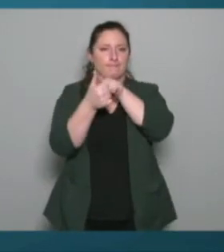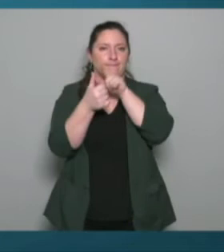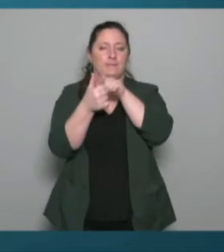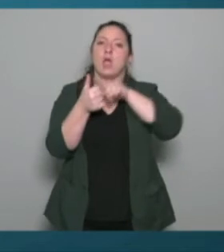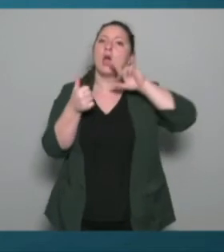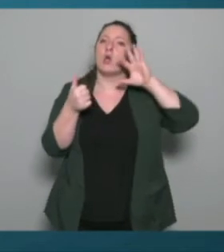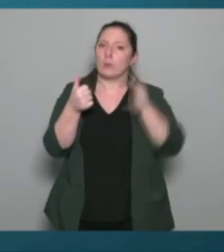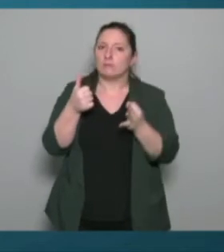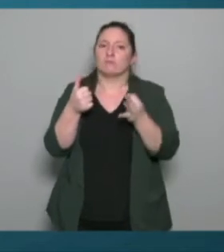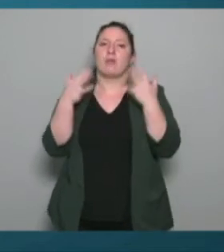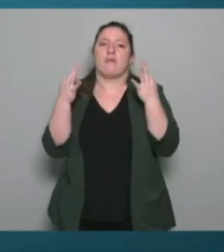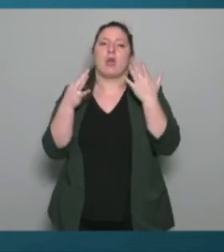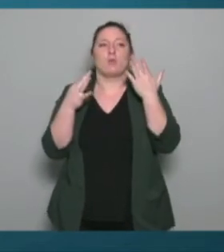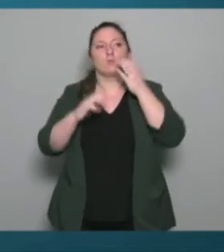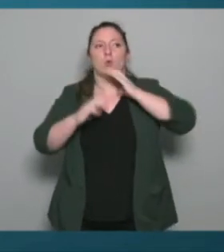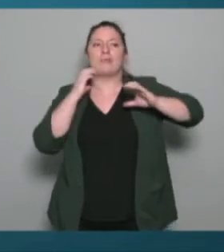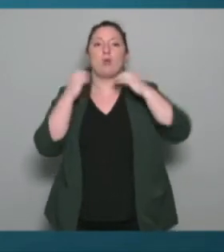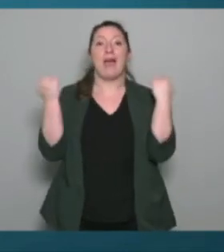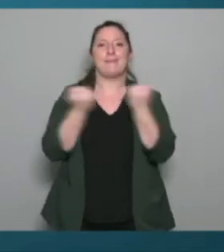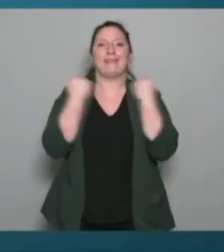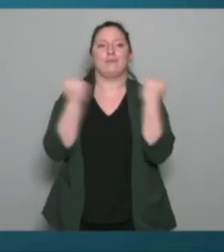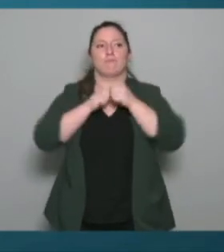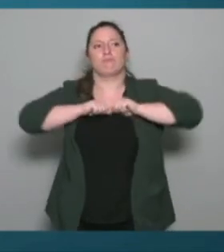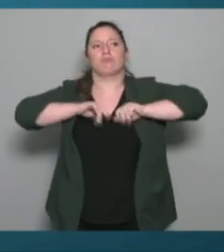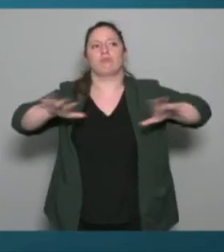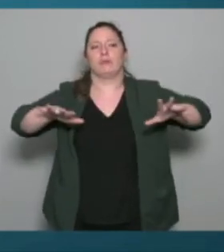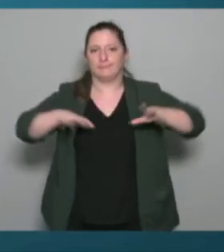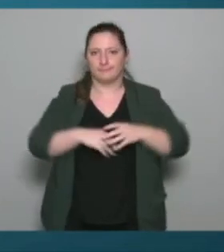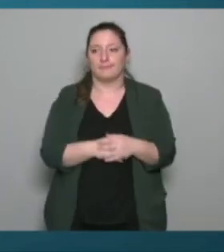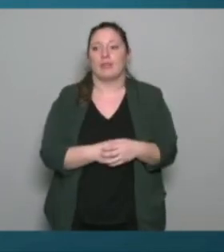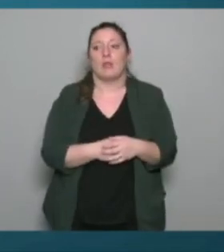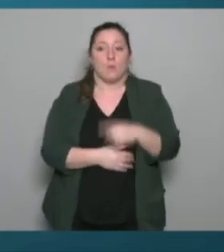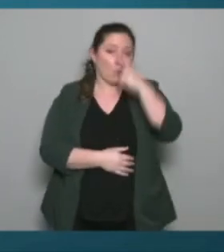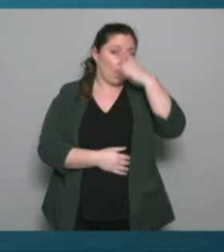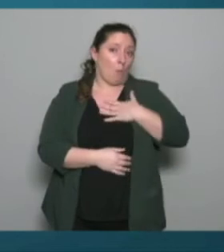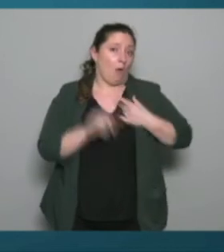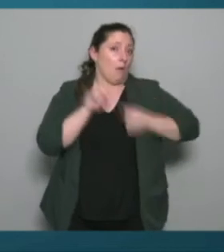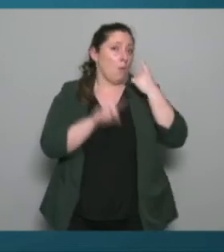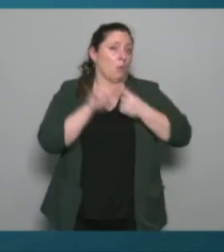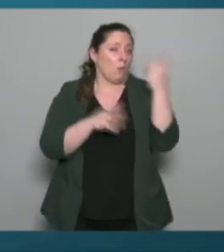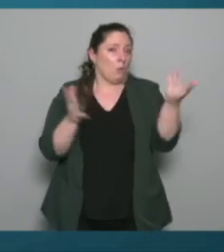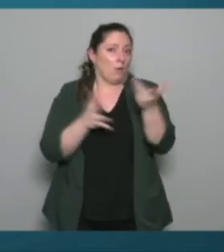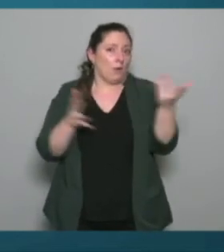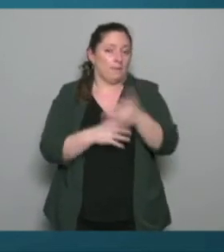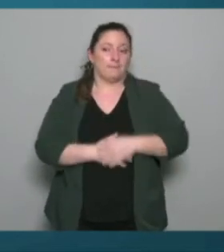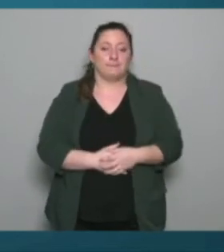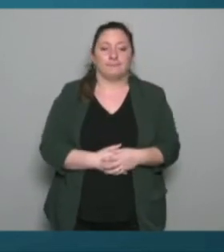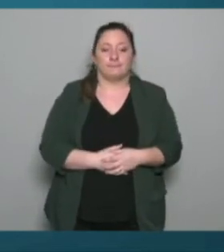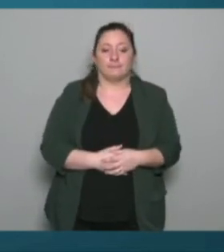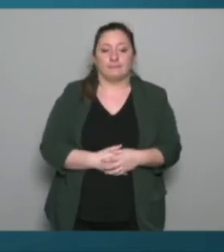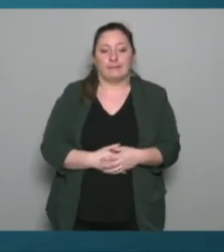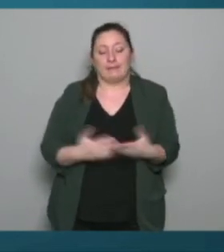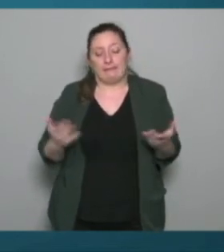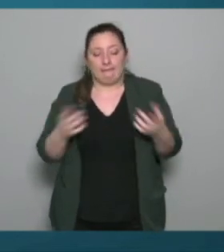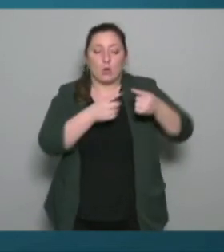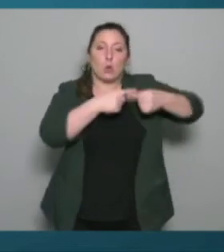communication je pense qu'il est important d'indiquer finalement plus ou plus les communiqués autour des bénéfices on l'a déjà